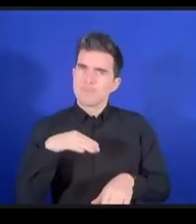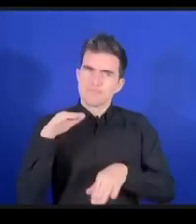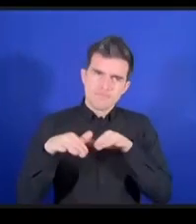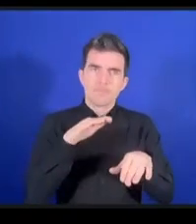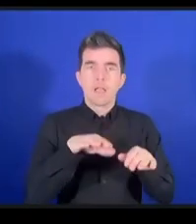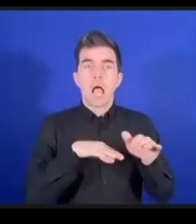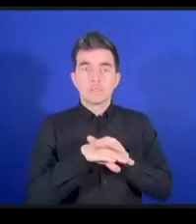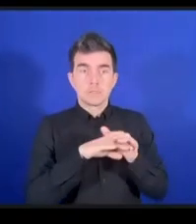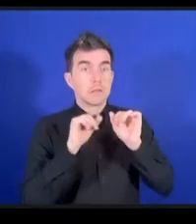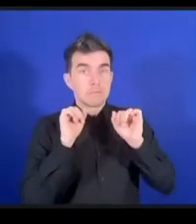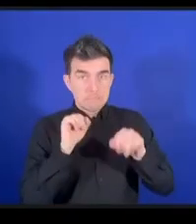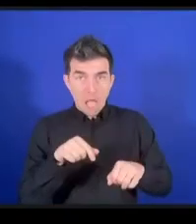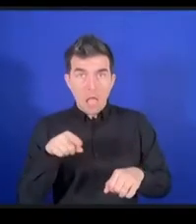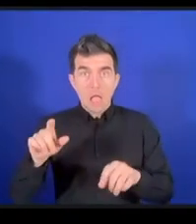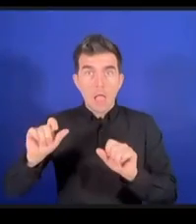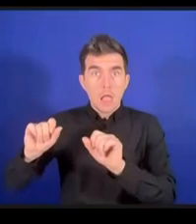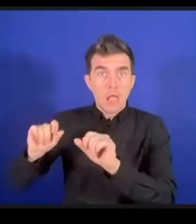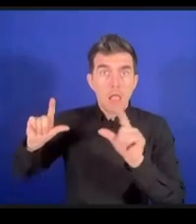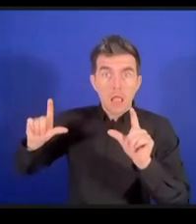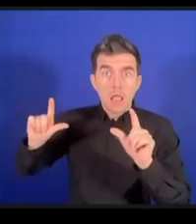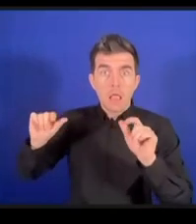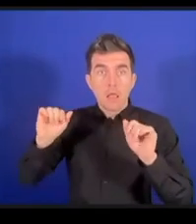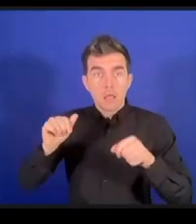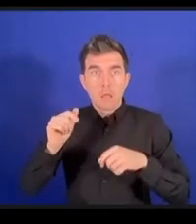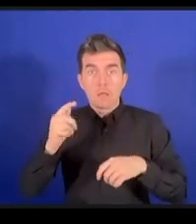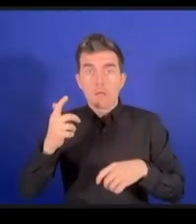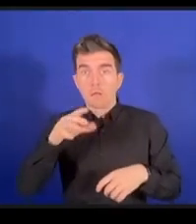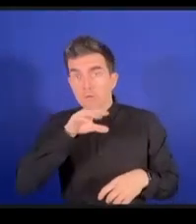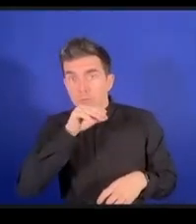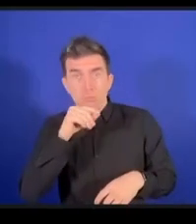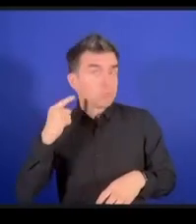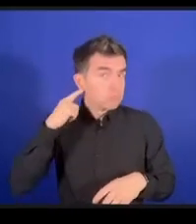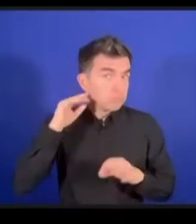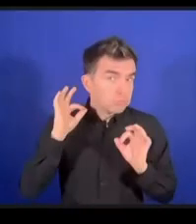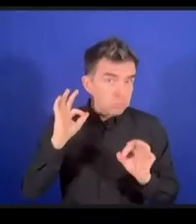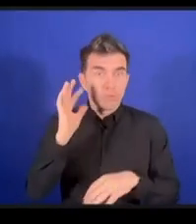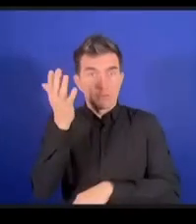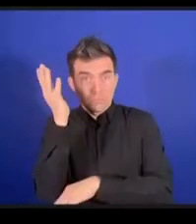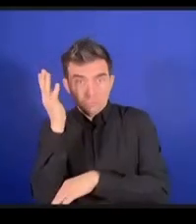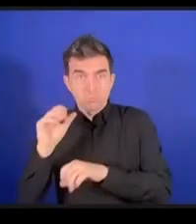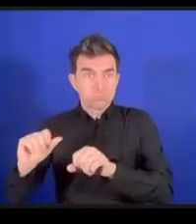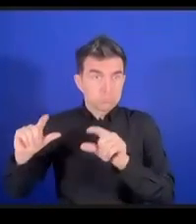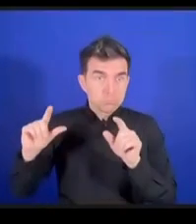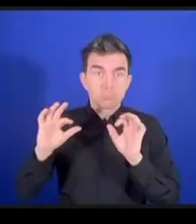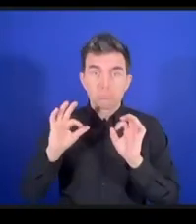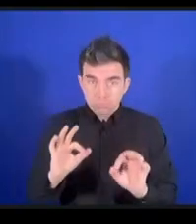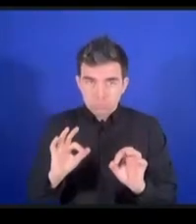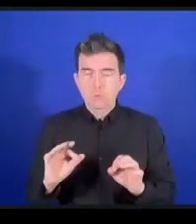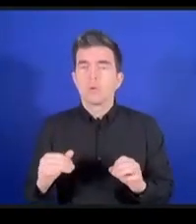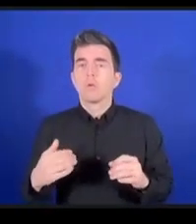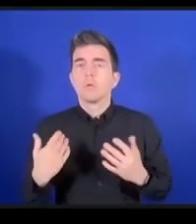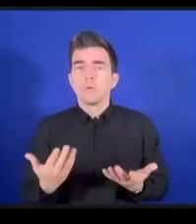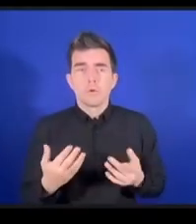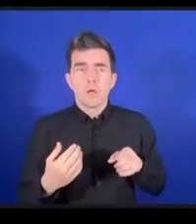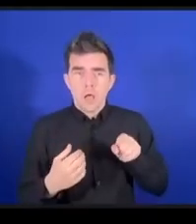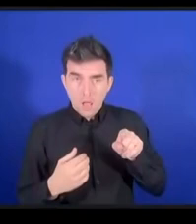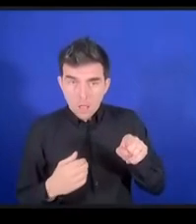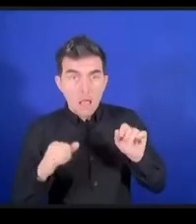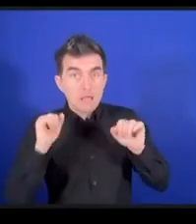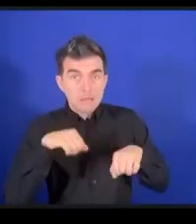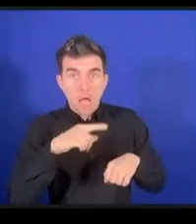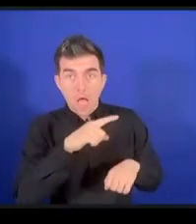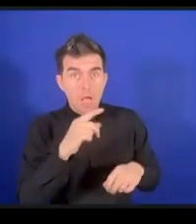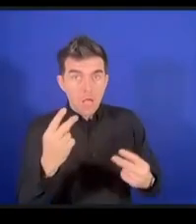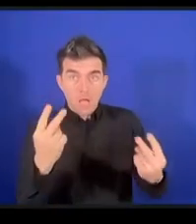かアレハンドロさん聞こえますかはいはい聞こえますよ私の声は聞こえます